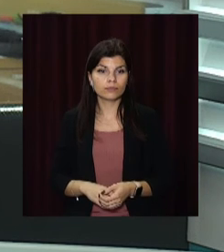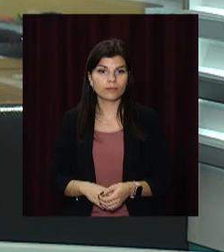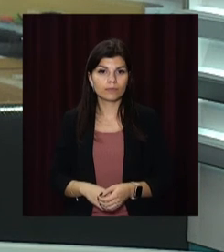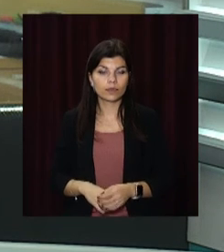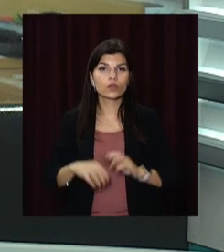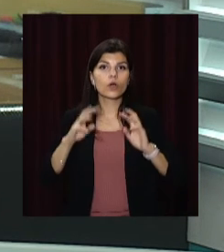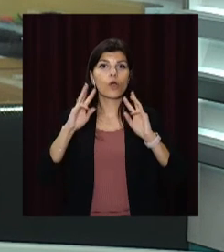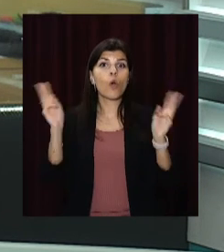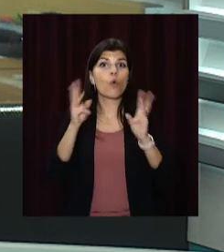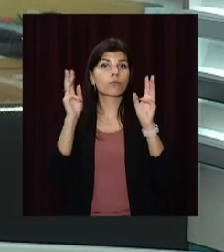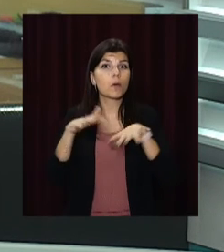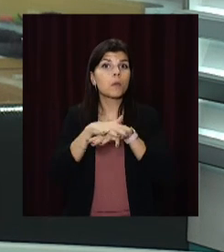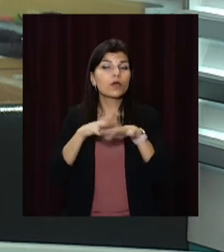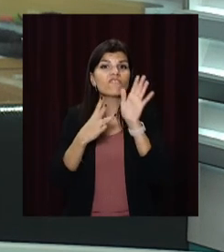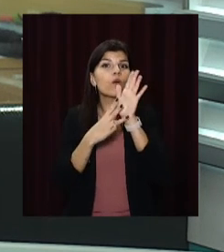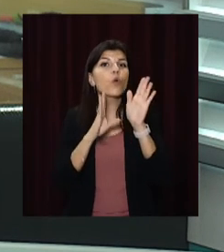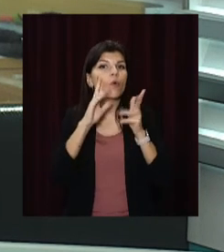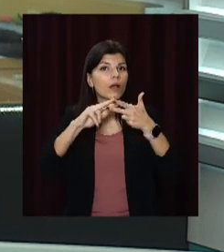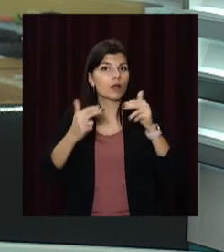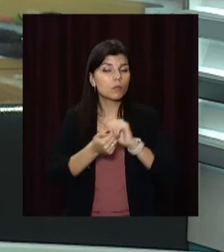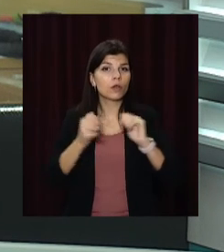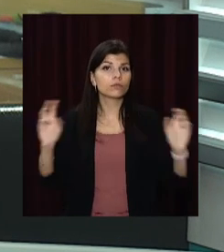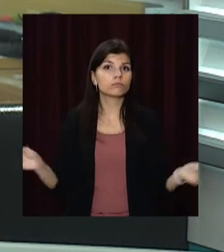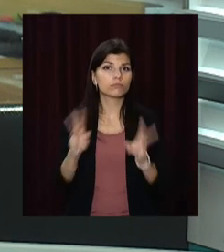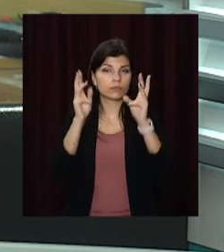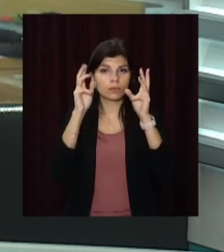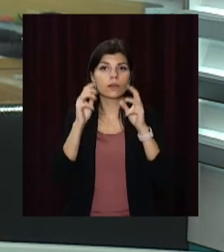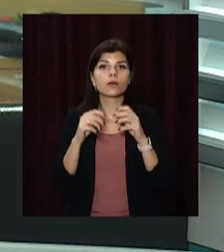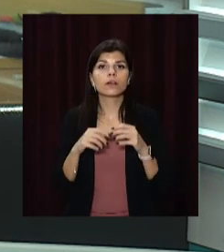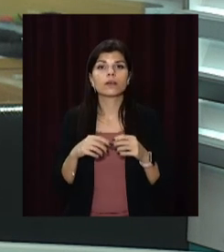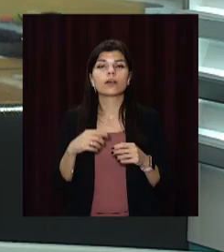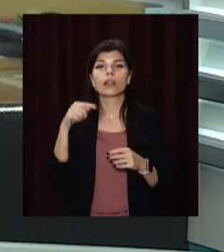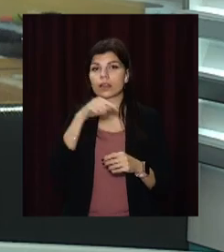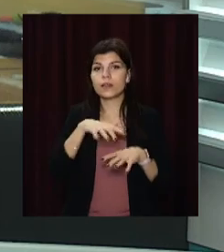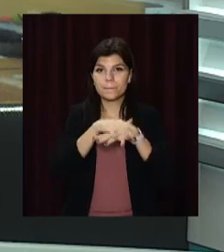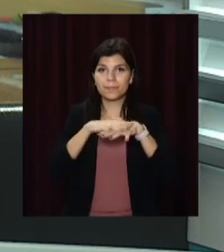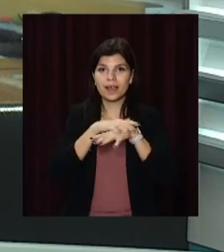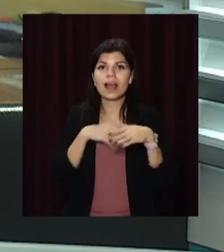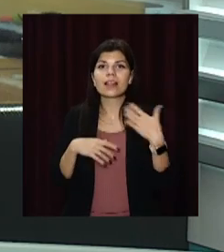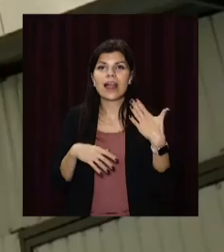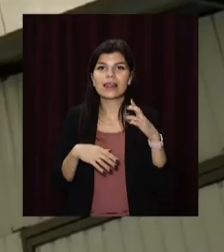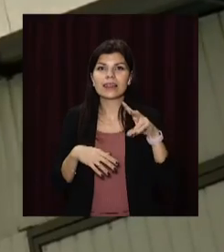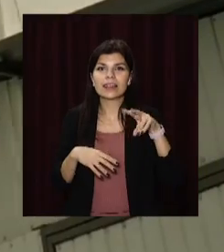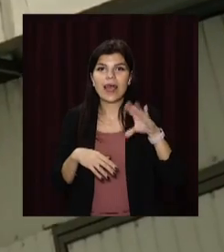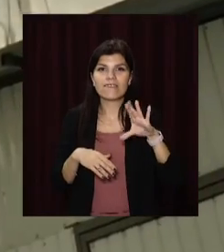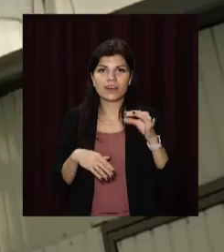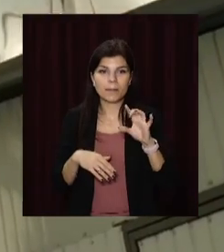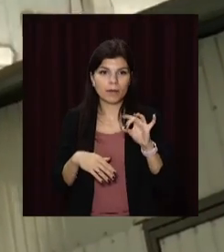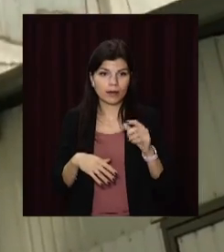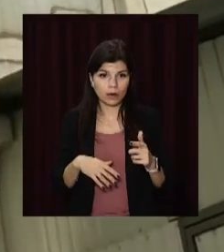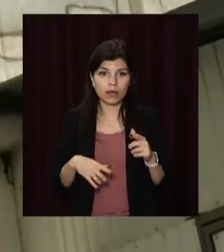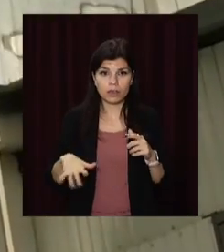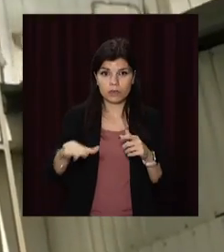Горів базар. О восьмій ранку у Кам'янському спалахнув лівобережний ринок. На місці рятувальники встановили, що вогонь охопив